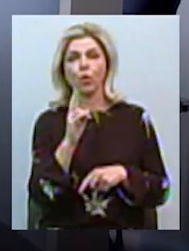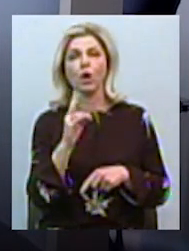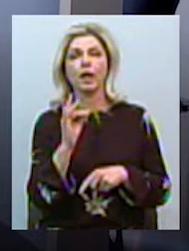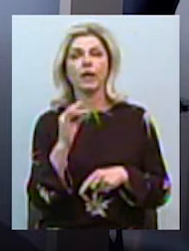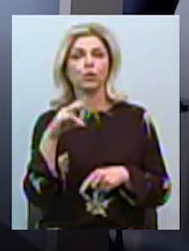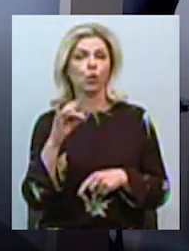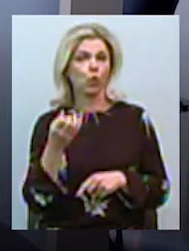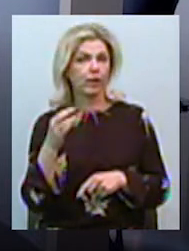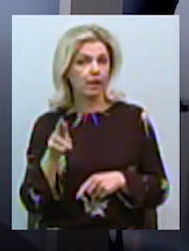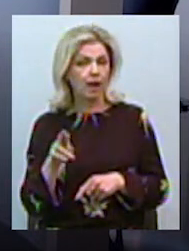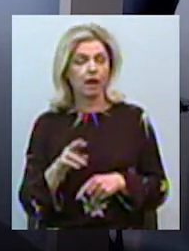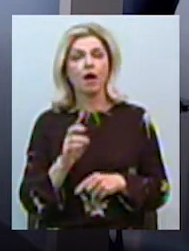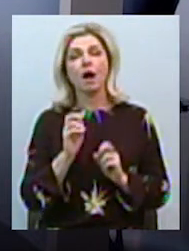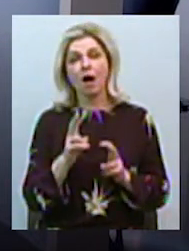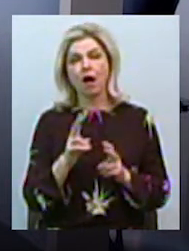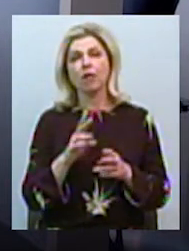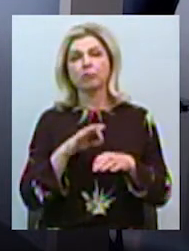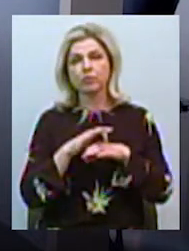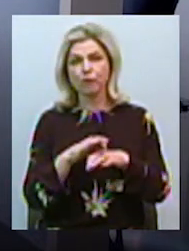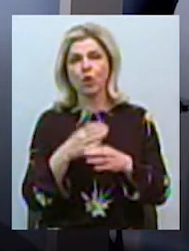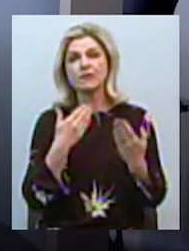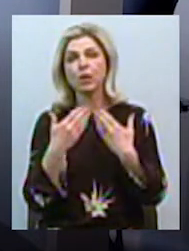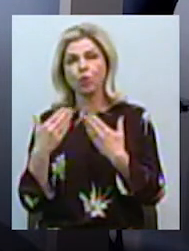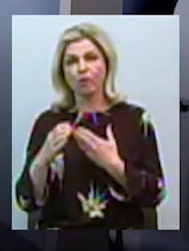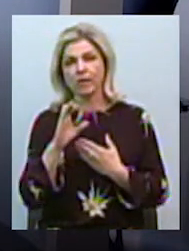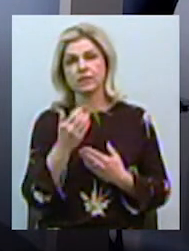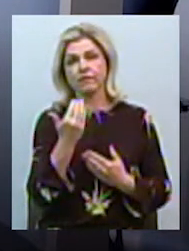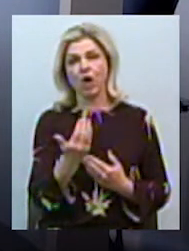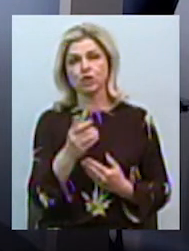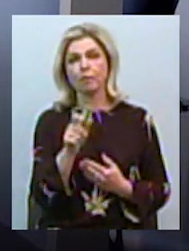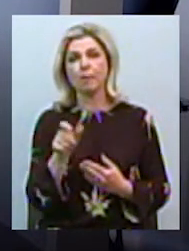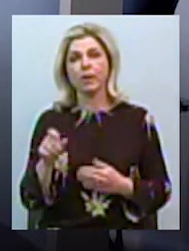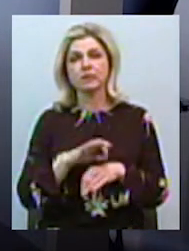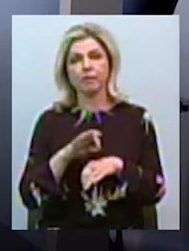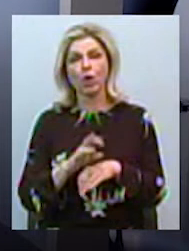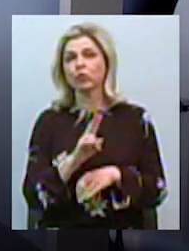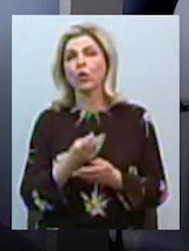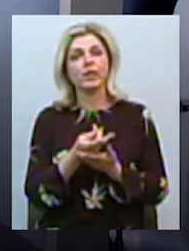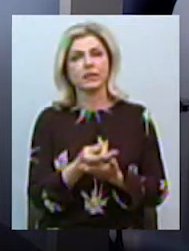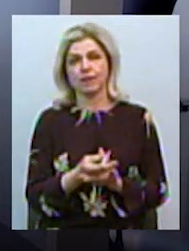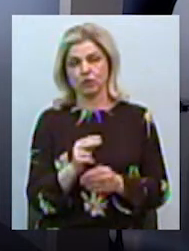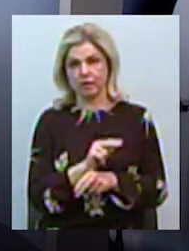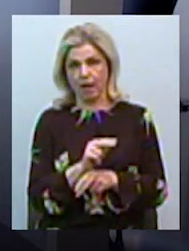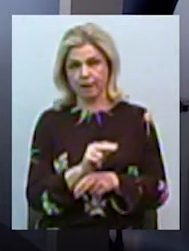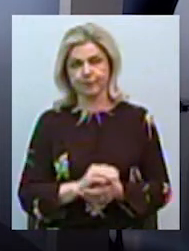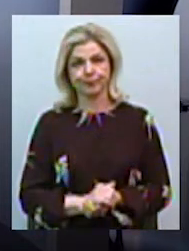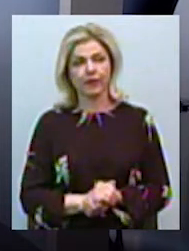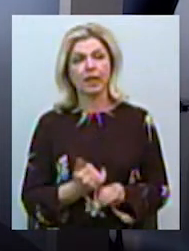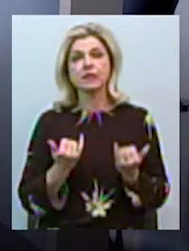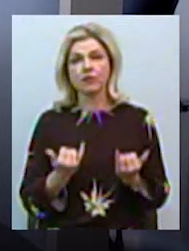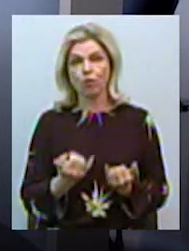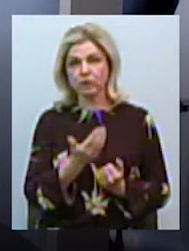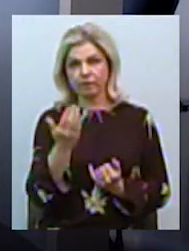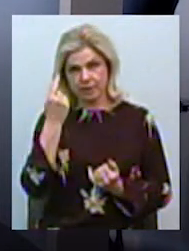з вашими пацієнтами, тими, хто не знаходиться на стаціонарі? На сьогоднішній день, ви знаєте, що